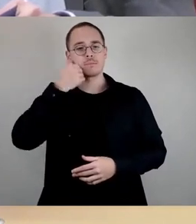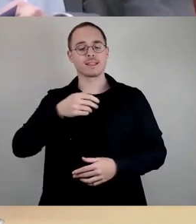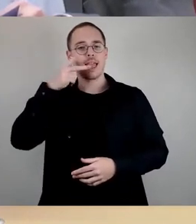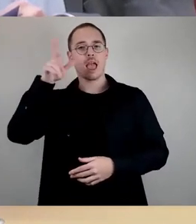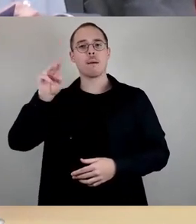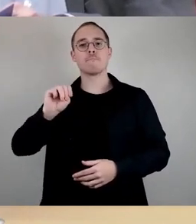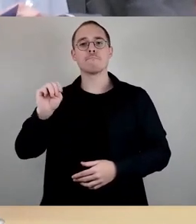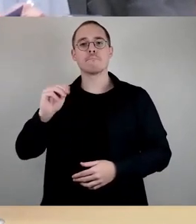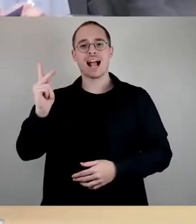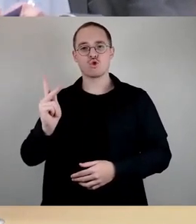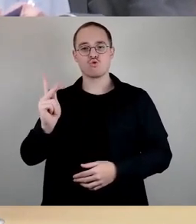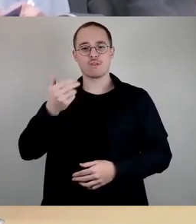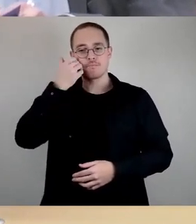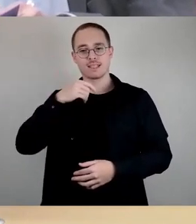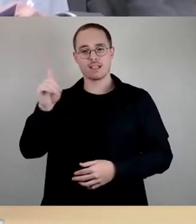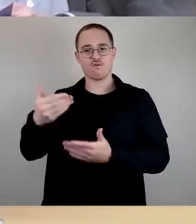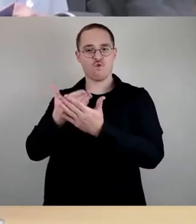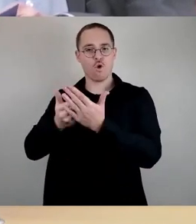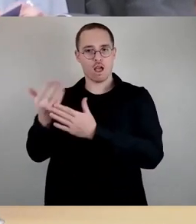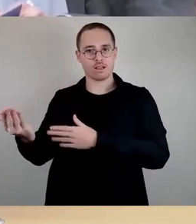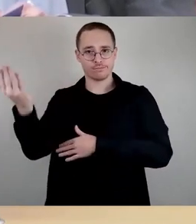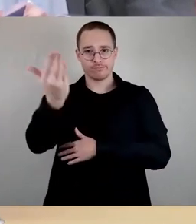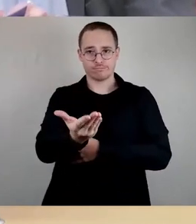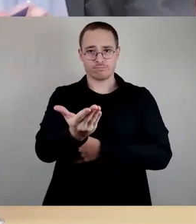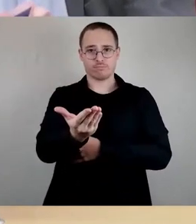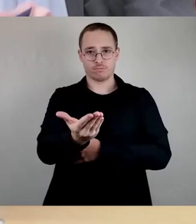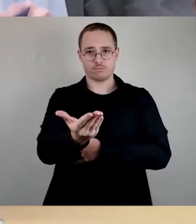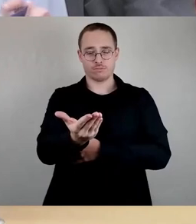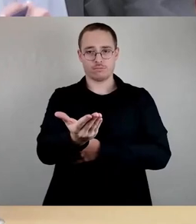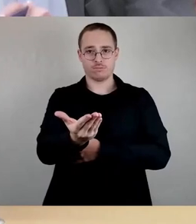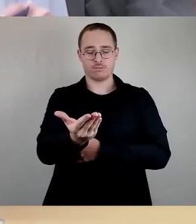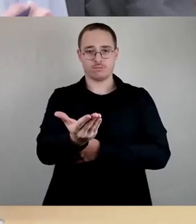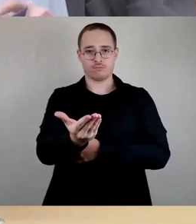die Vorlage einzubringen. Danach haben wir